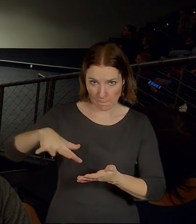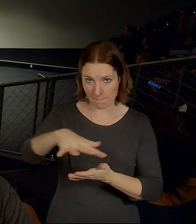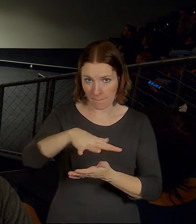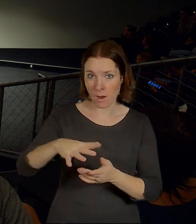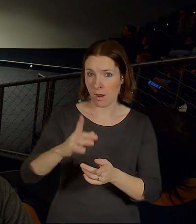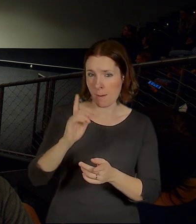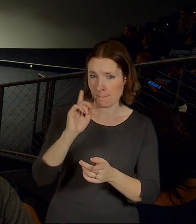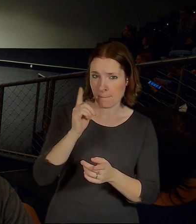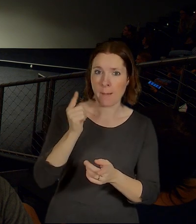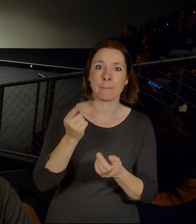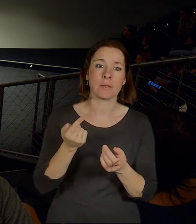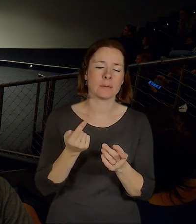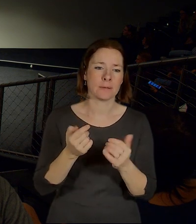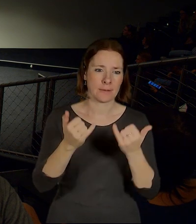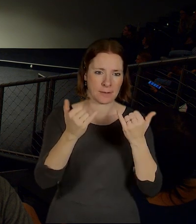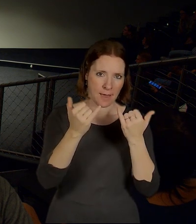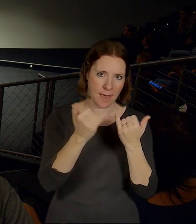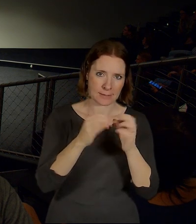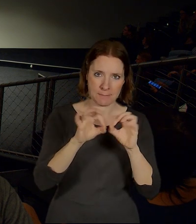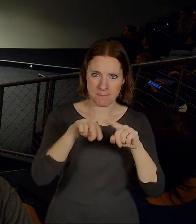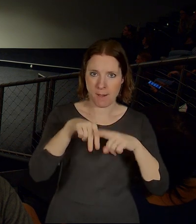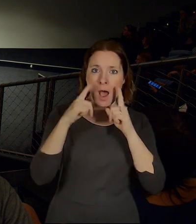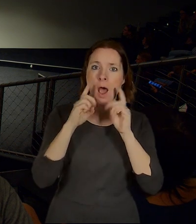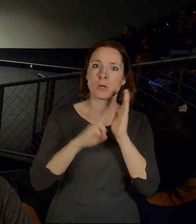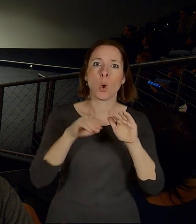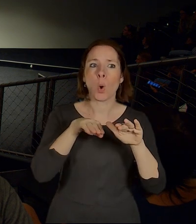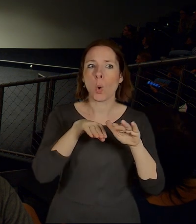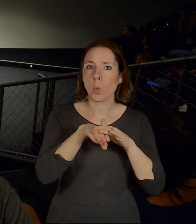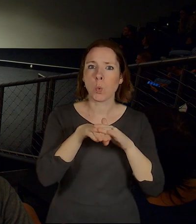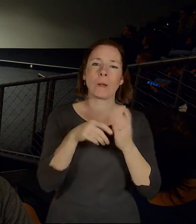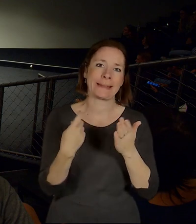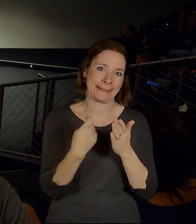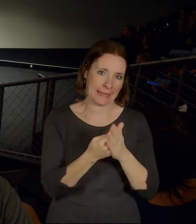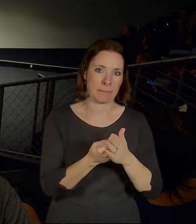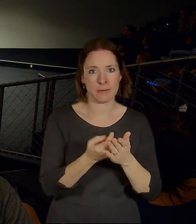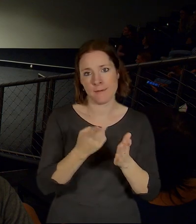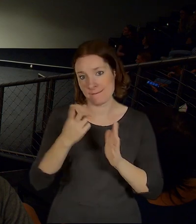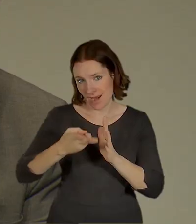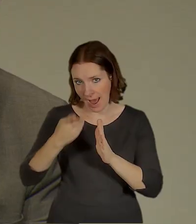zem zajíždět ten S-Bahn. A ten S-Bahn má o něco mírnější